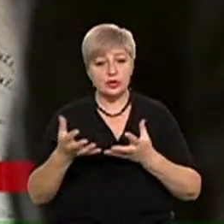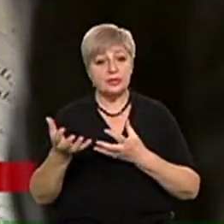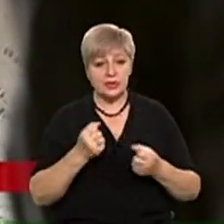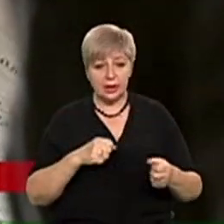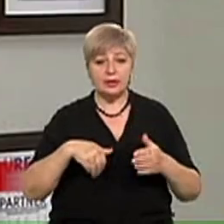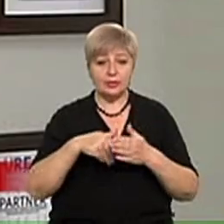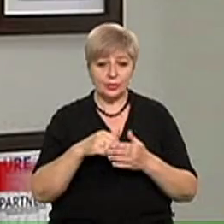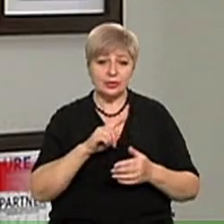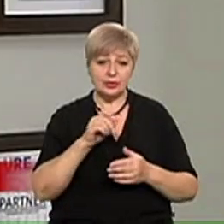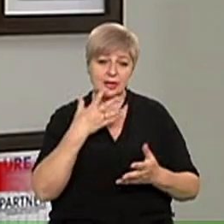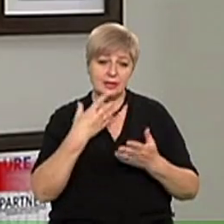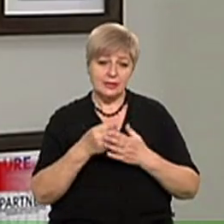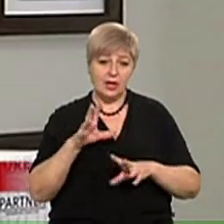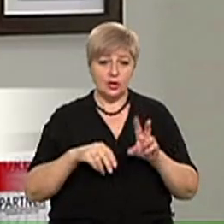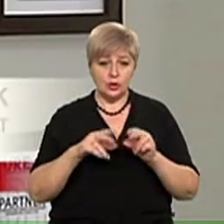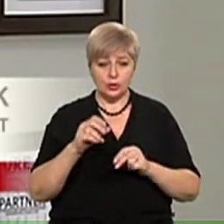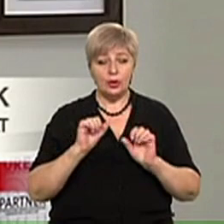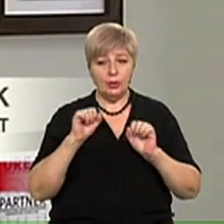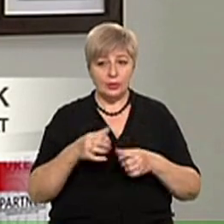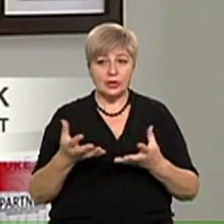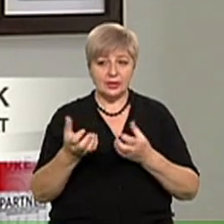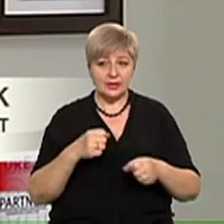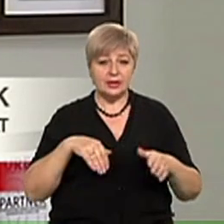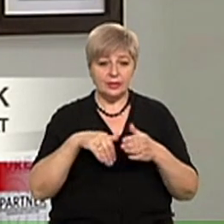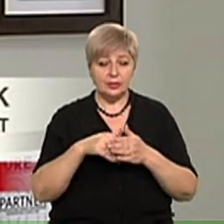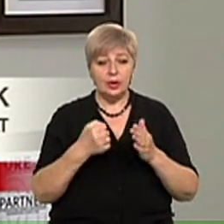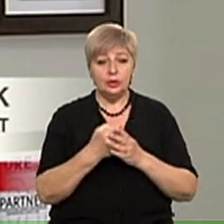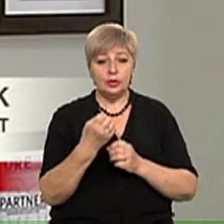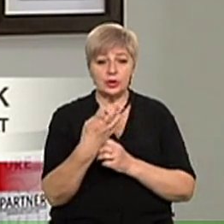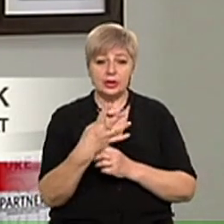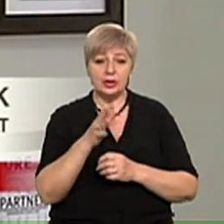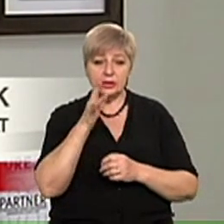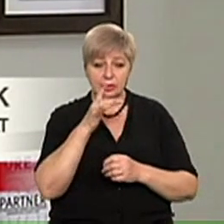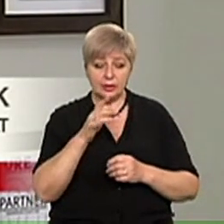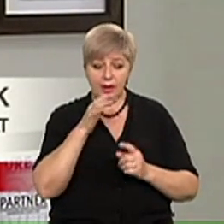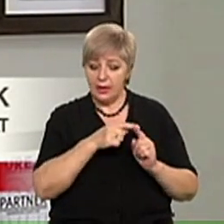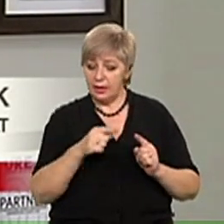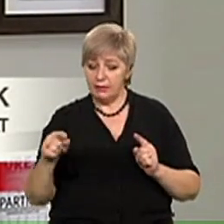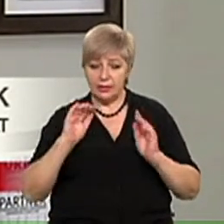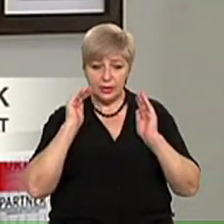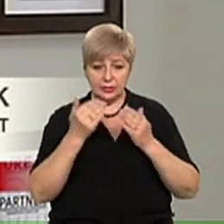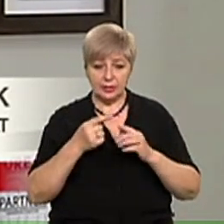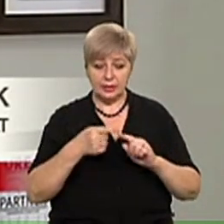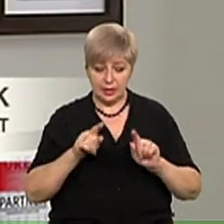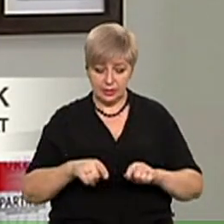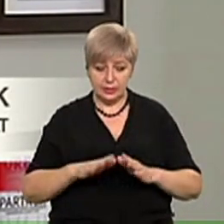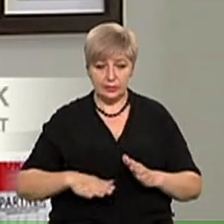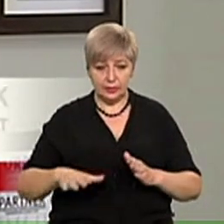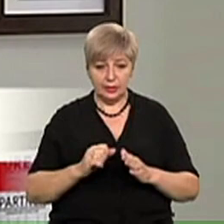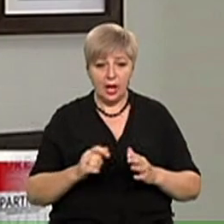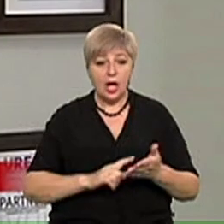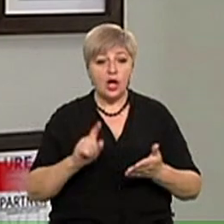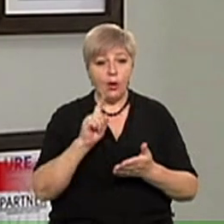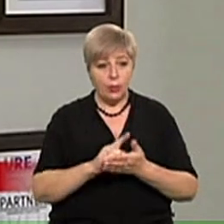власний рахунок. Можна взяти відпустку, якщо є дитина до 14 років, на період карантину на відповідній території. І обов'язок